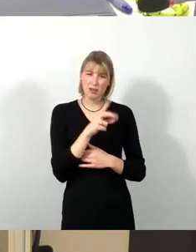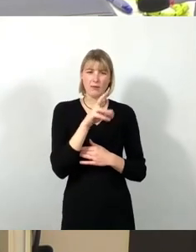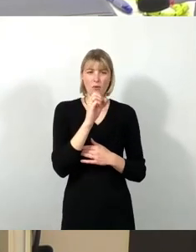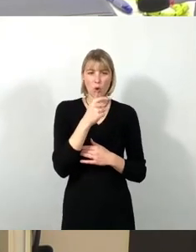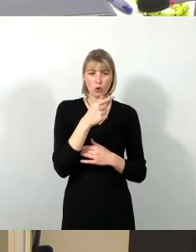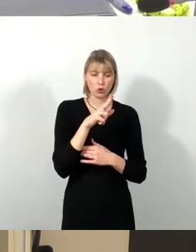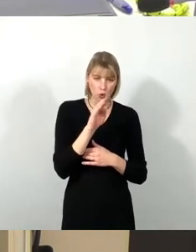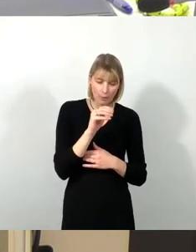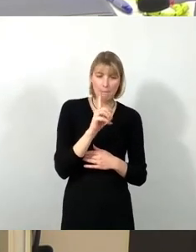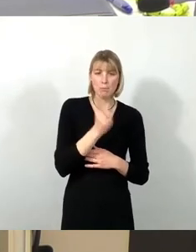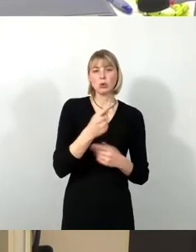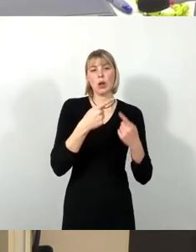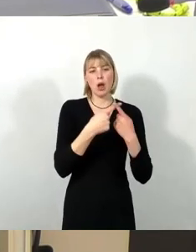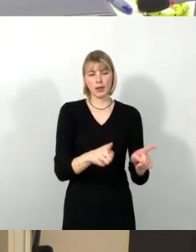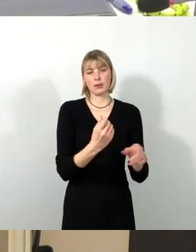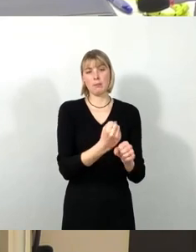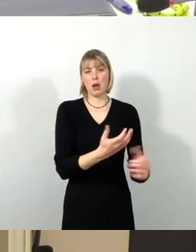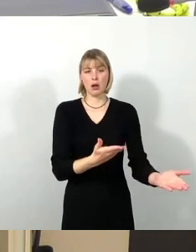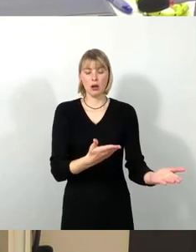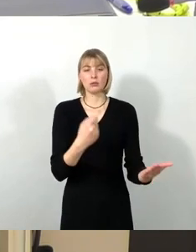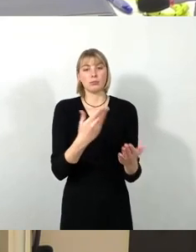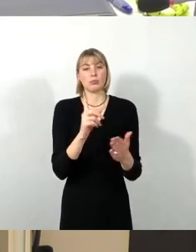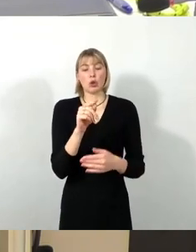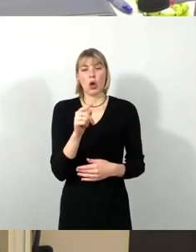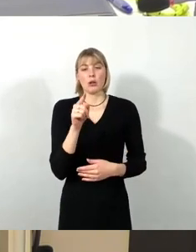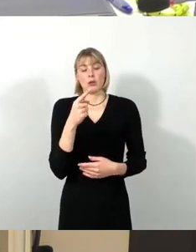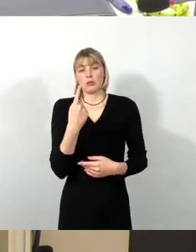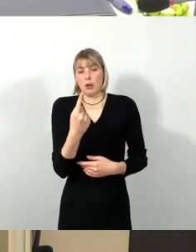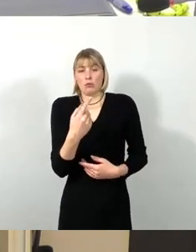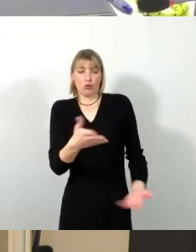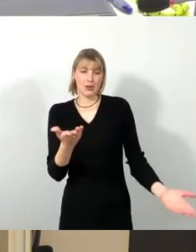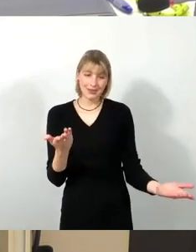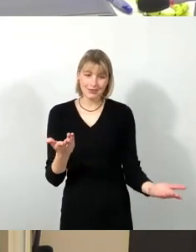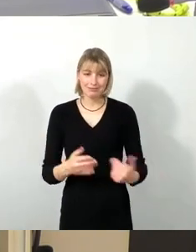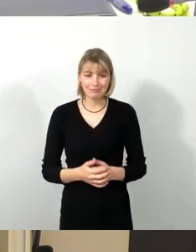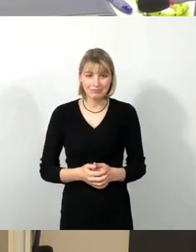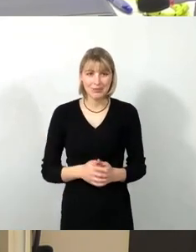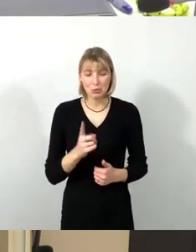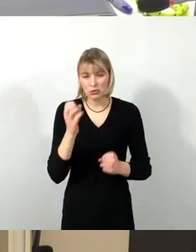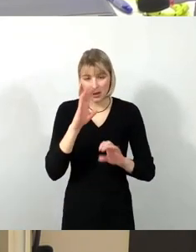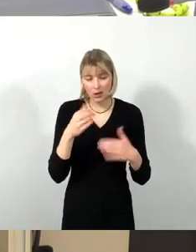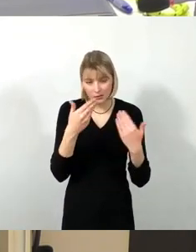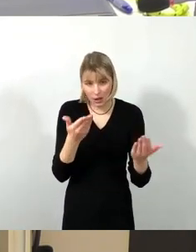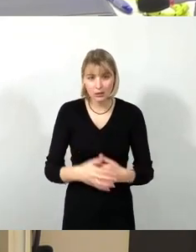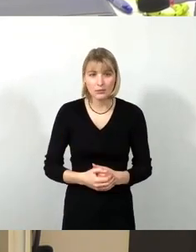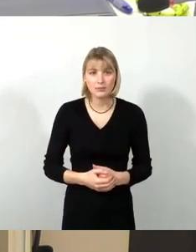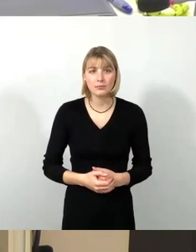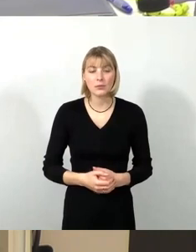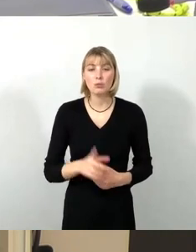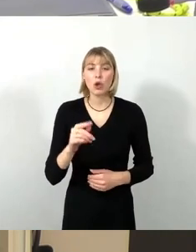Stadtbezirksbeirat dann irgendwie auch ein Stück weit selber schuld. Das sage ich dann auch ganz klar, auch für unsere eigenen Leute.